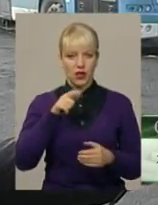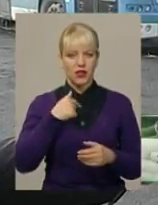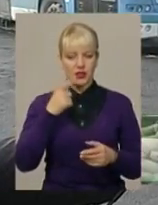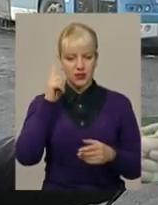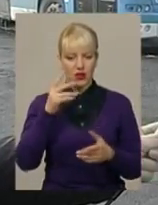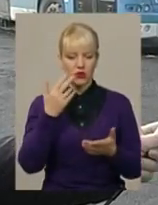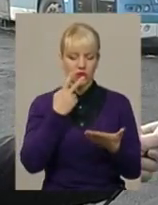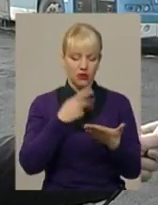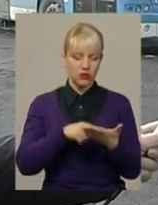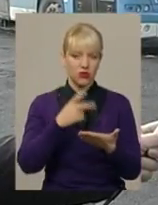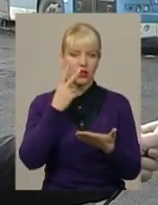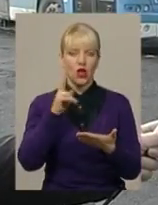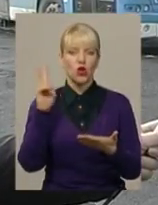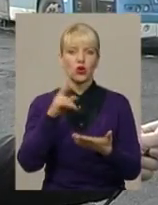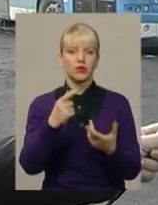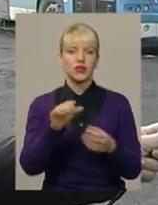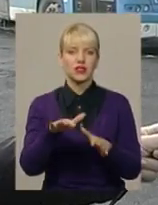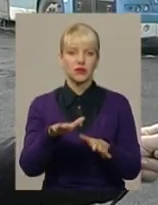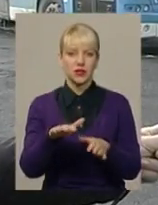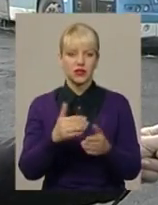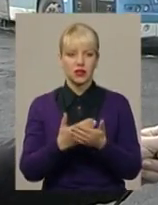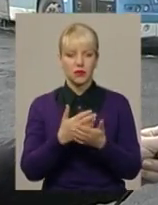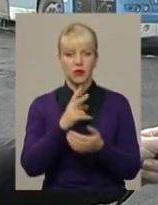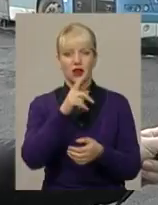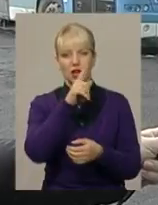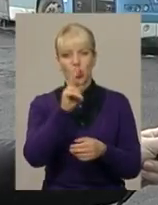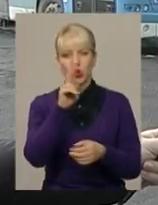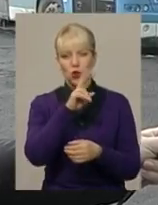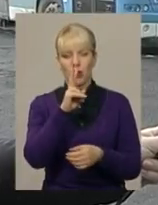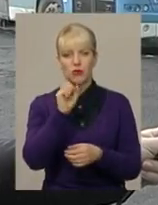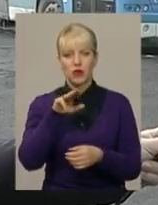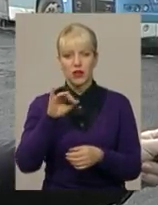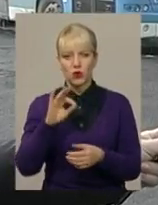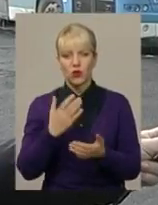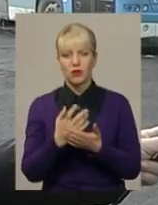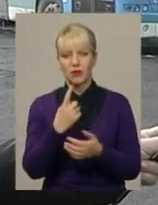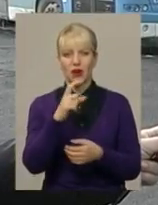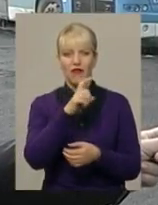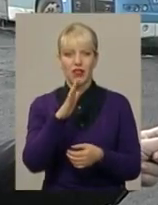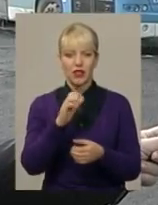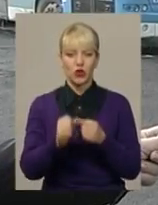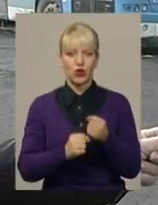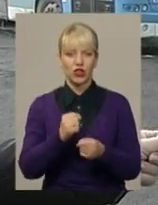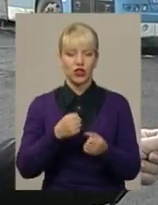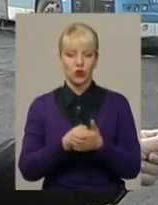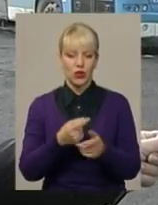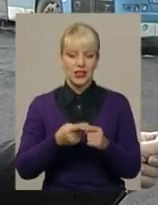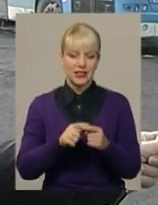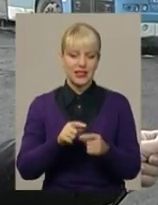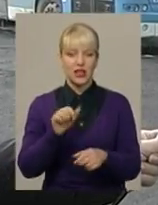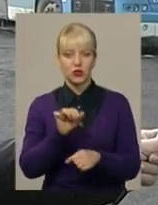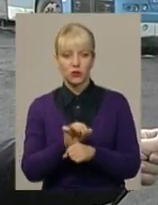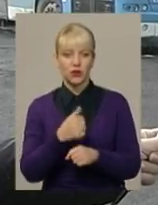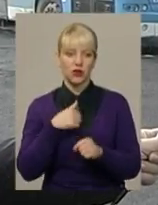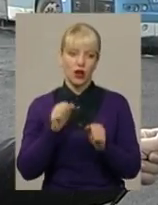вийти. Я бачу, що там тролейбус, той, що мені потрібен, знаходиться на катіоні. Це приблизно десь хвилин йому доїхти до цієї зупинки, я вже собі можу там десь